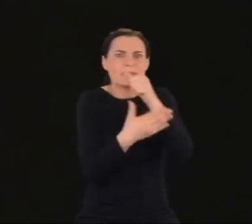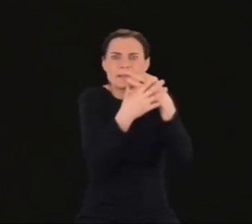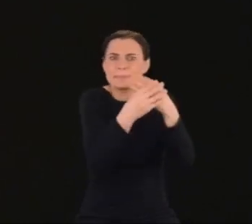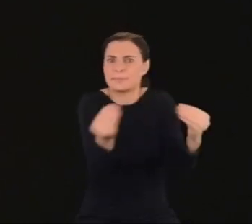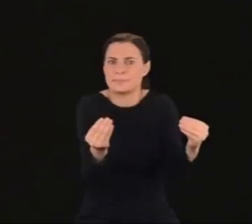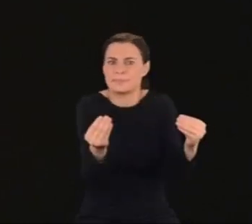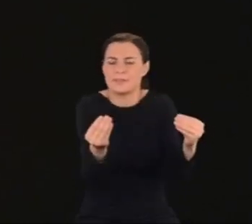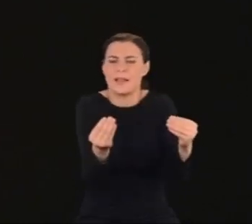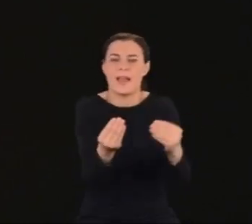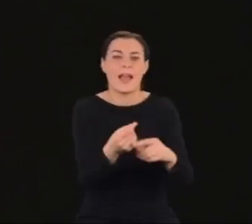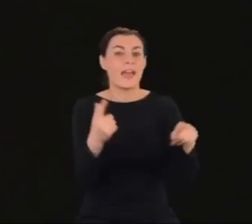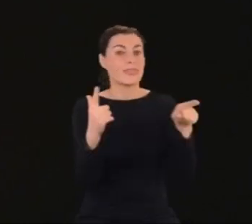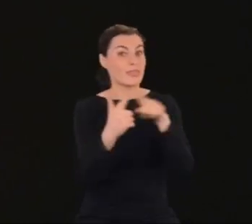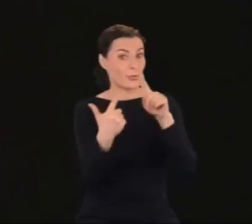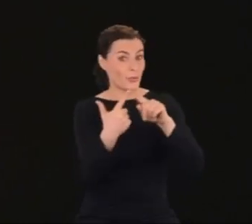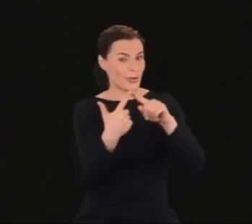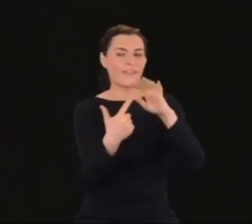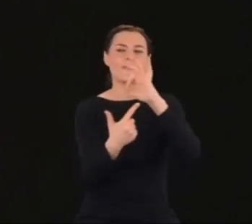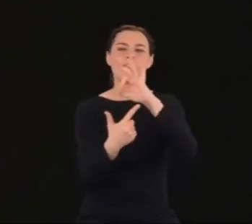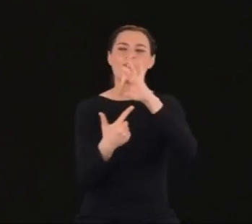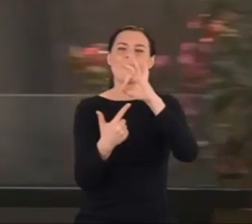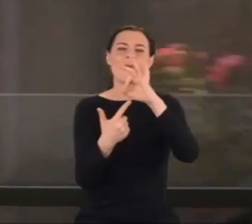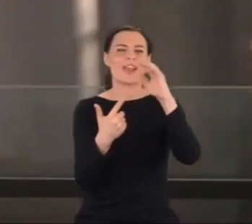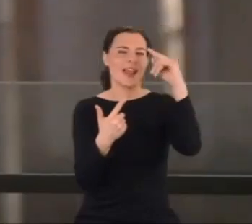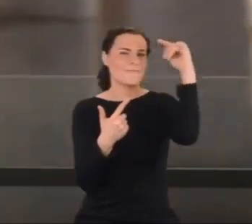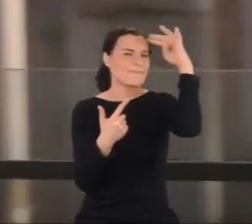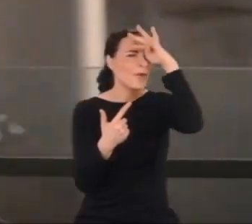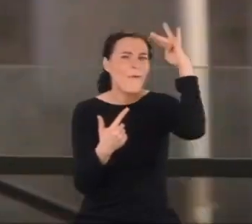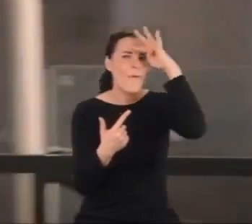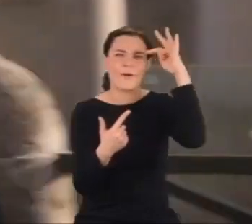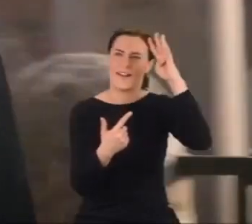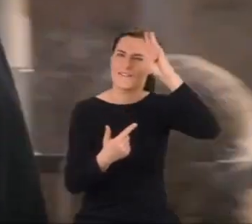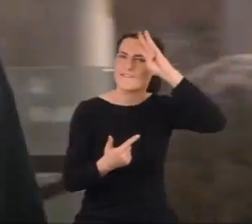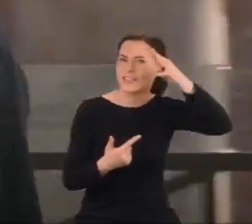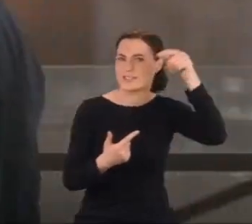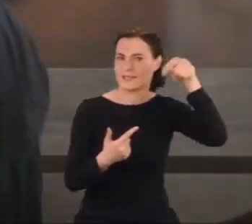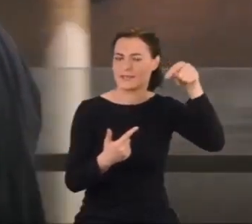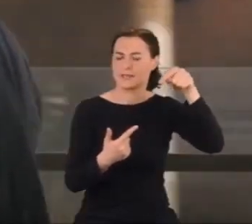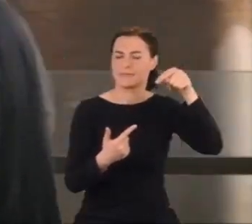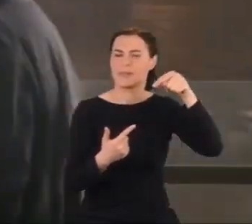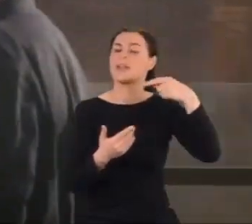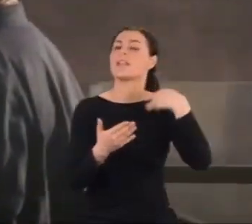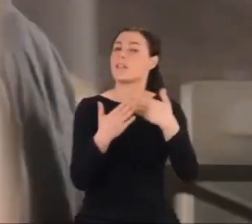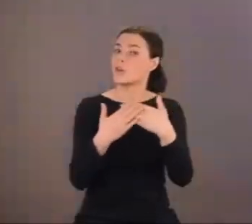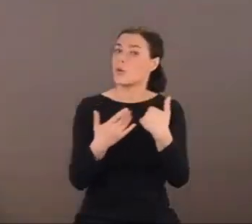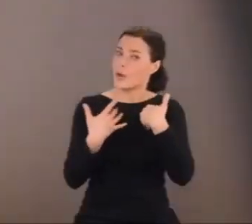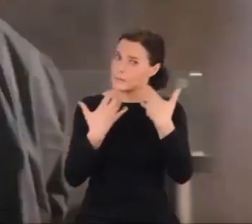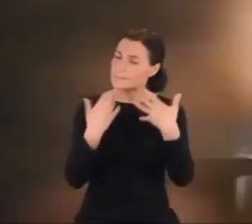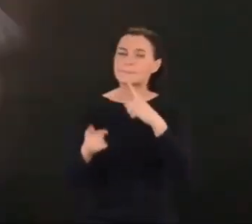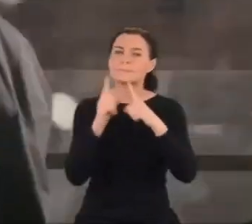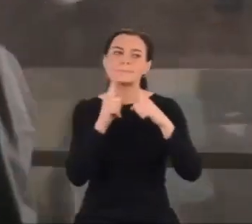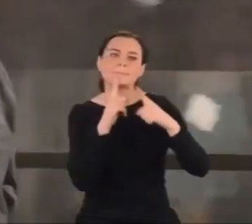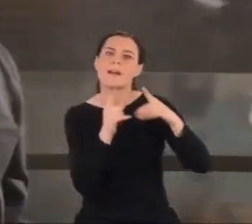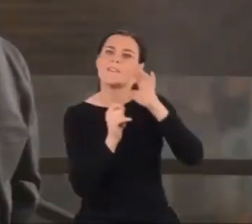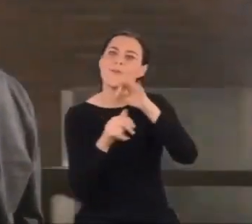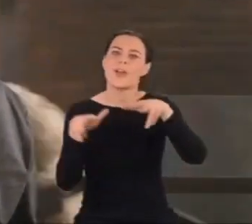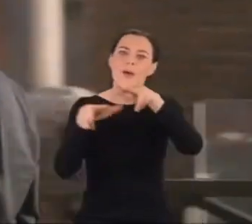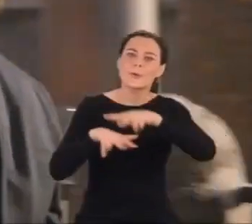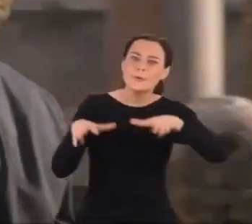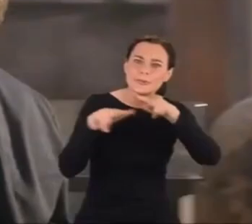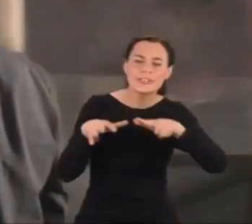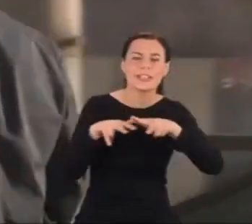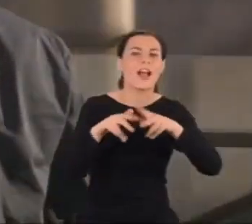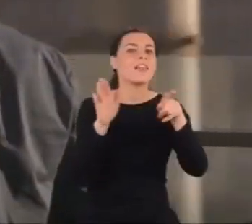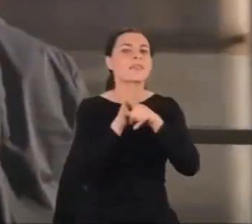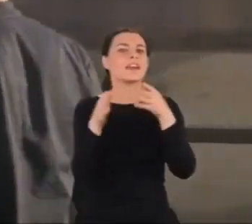fizyka muszą fascynować jego hipotezy naukowe. Dlatego będziemy rozmawiać z jego krewnymi i przeszukiwać archiwa w nadziei, że w